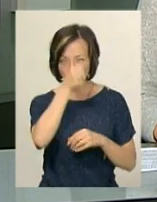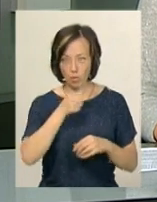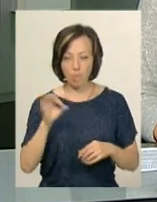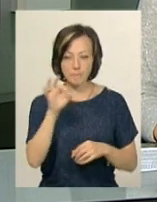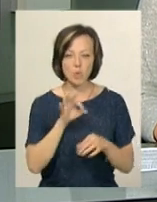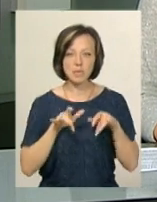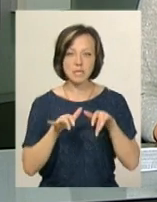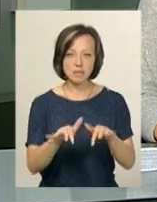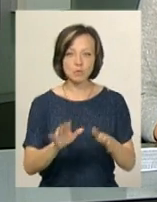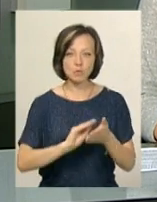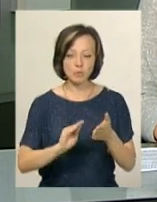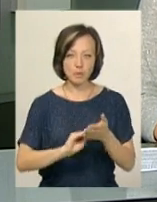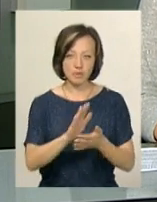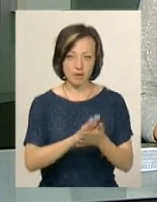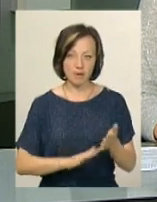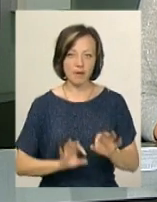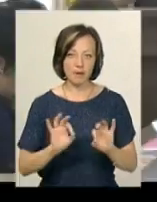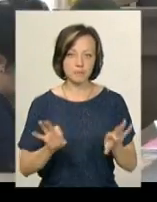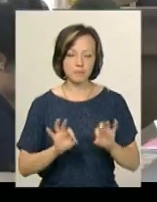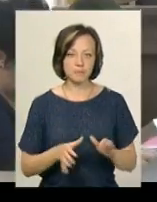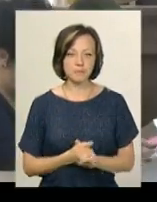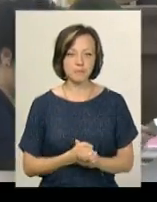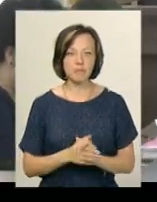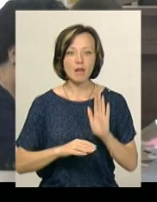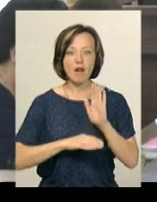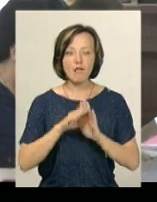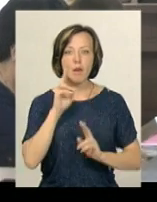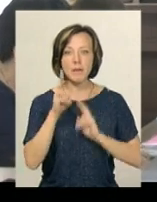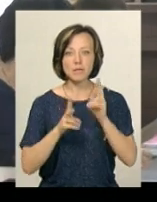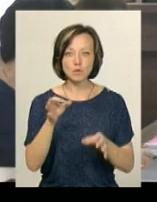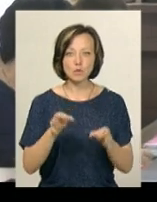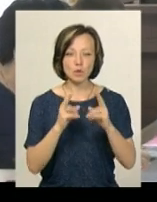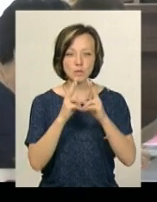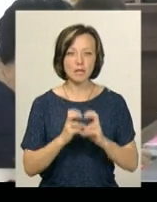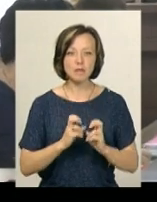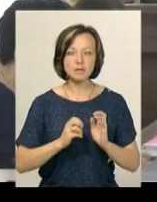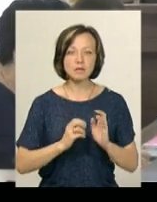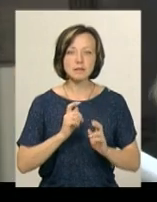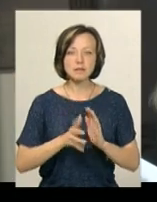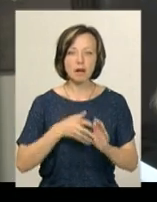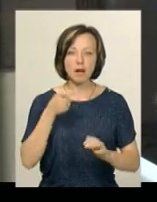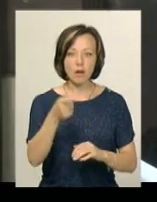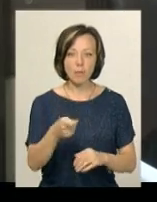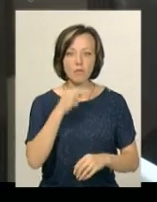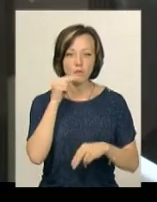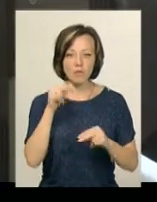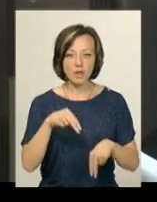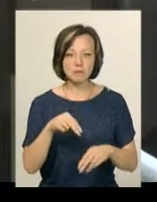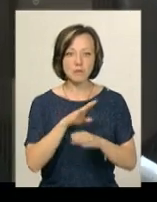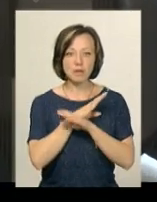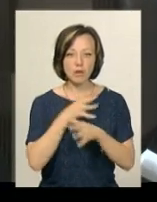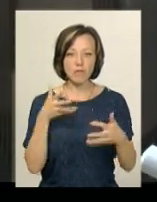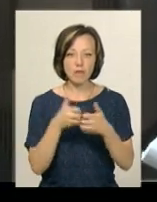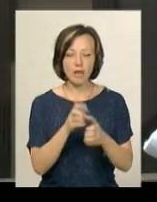перебіг засідання у сюжеті Світлани Русіної. В апеляційному судді області розглядають скаргу обвинуваченого у смертельному ДТП Євгена